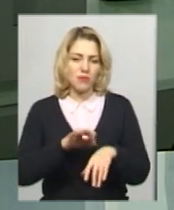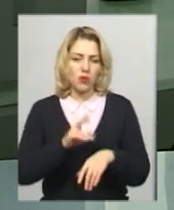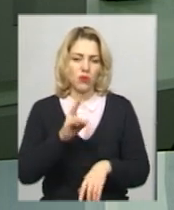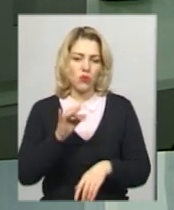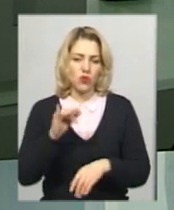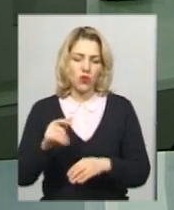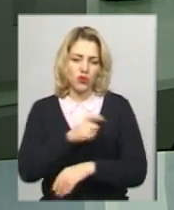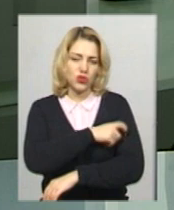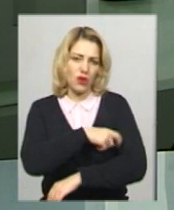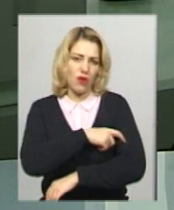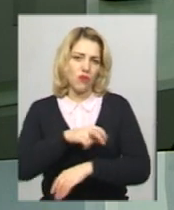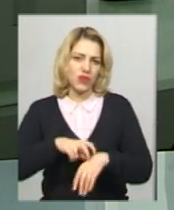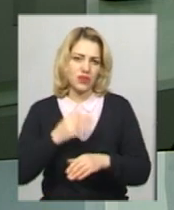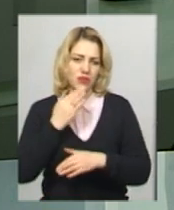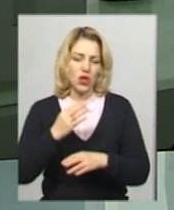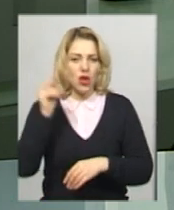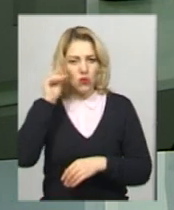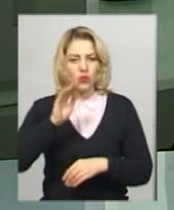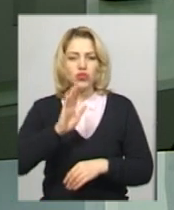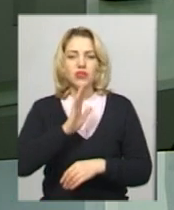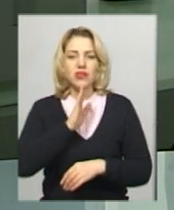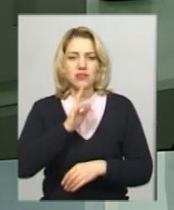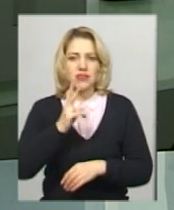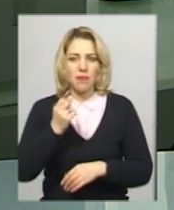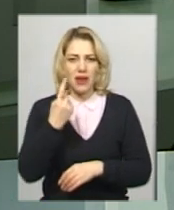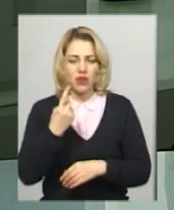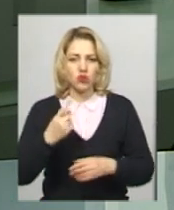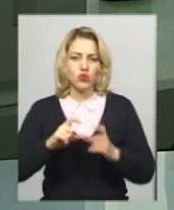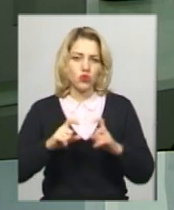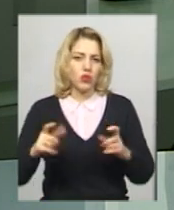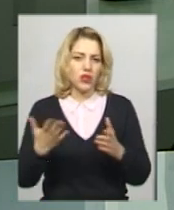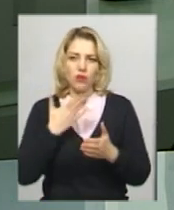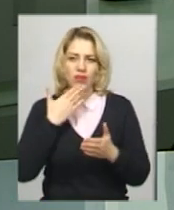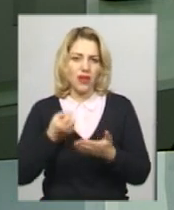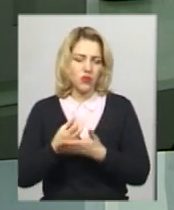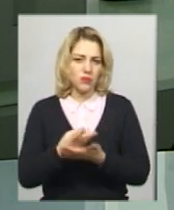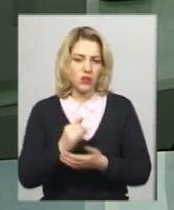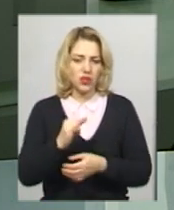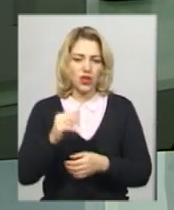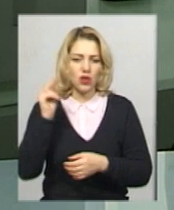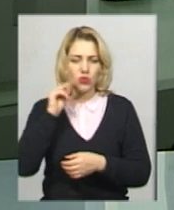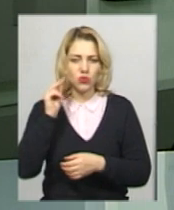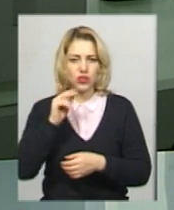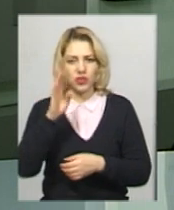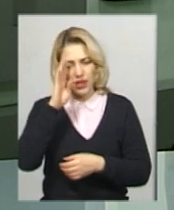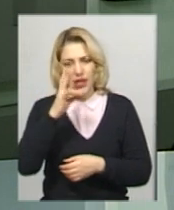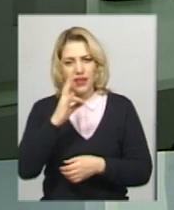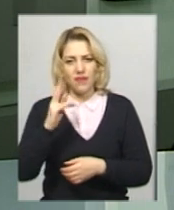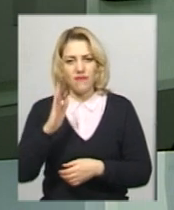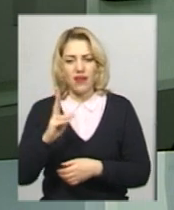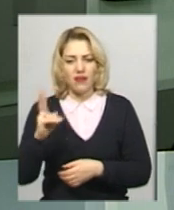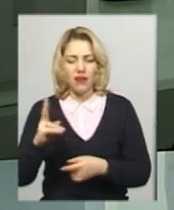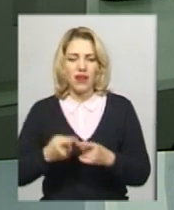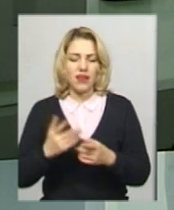лікаря центру звернулася учениця першої загальноосвітньої школи, яку не госпіталізували. Та учень НВК, він зараз перебуває на